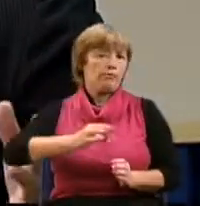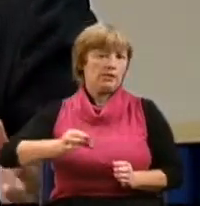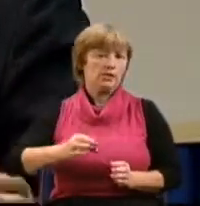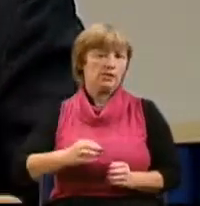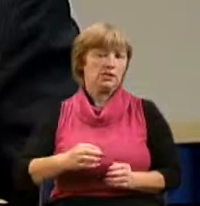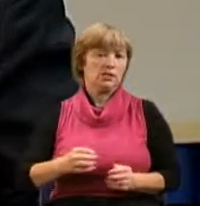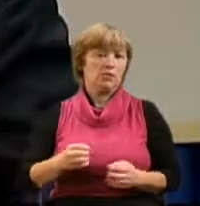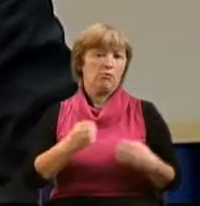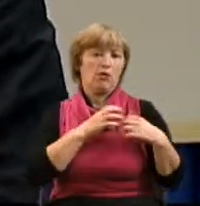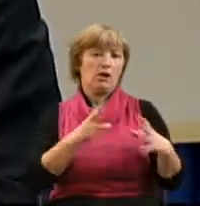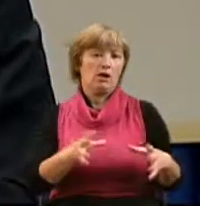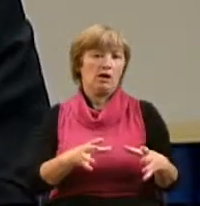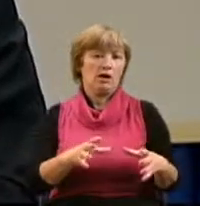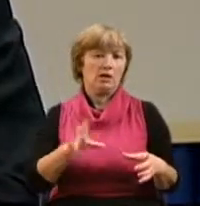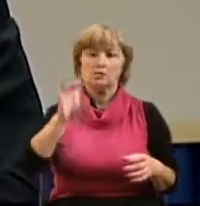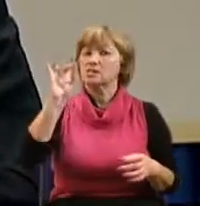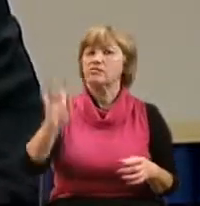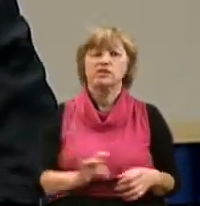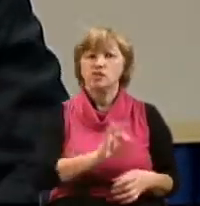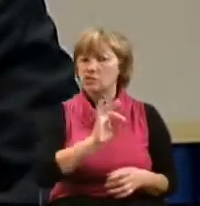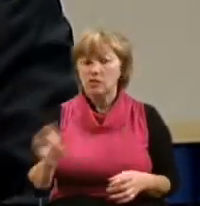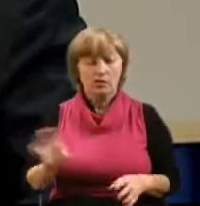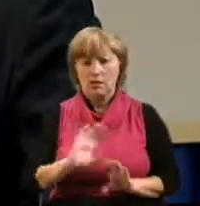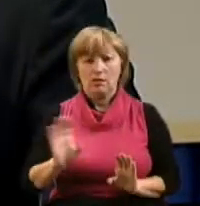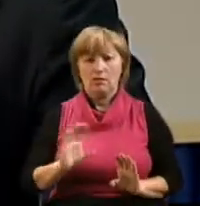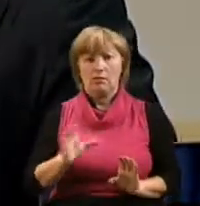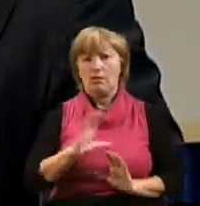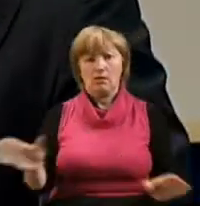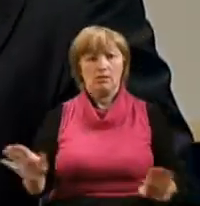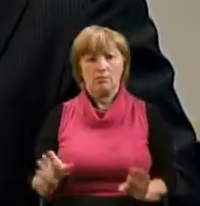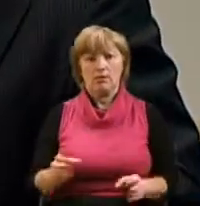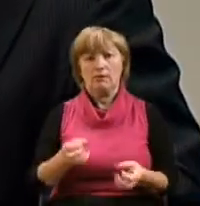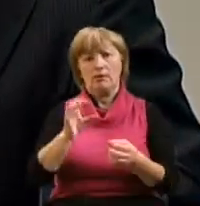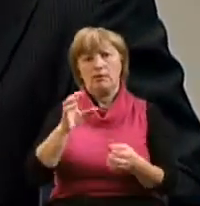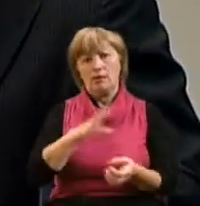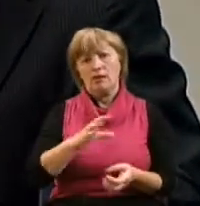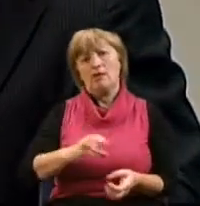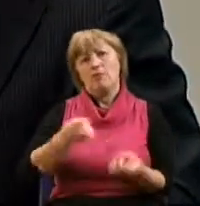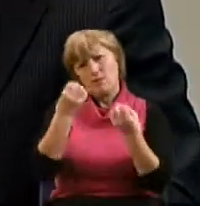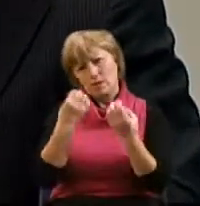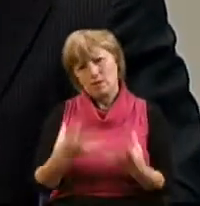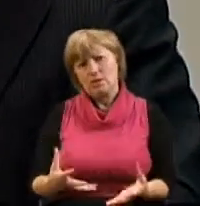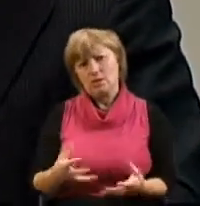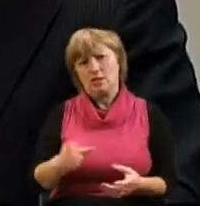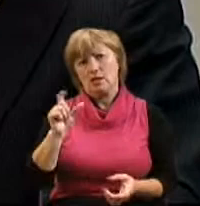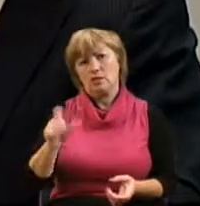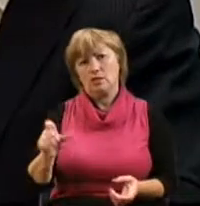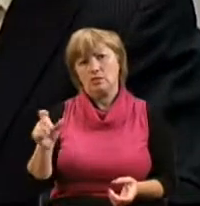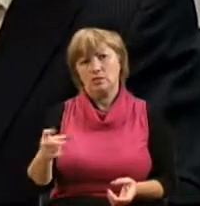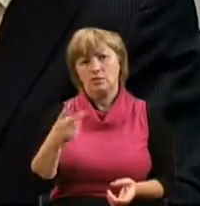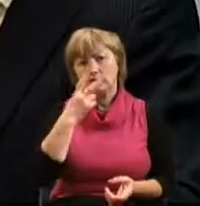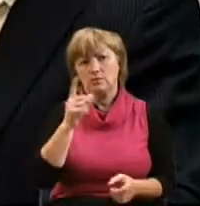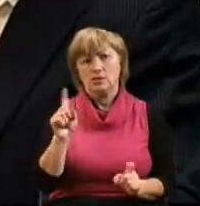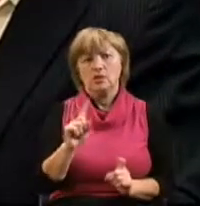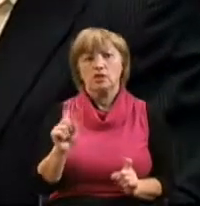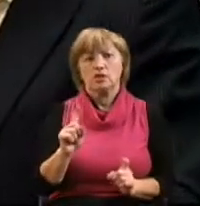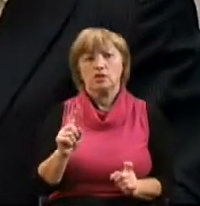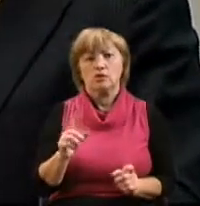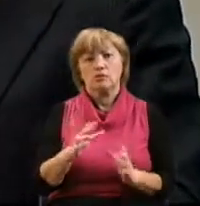аристократами, либо были священниками. Это были достаточно простые люди. И мы видим, что